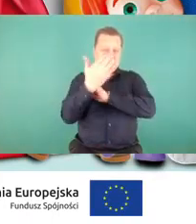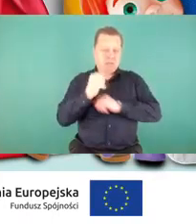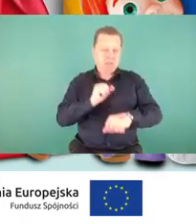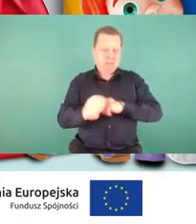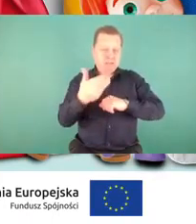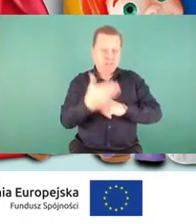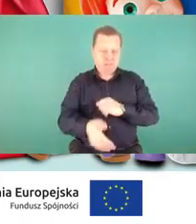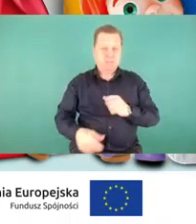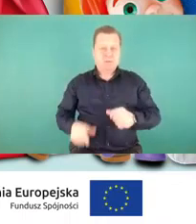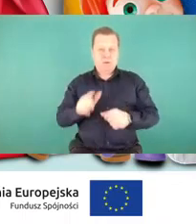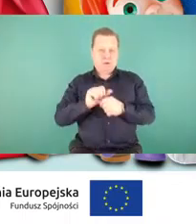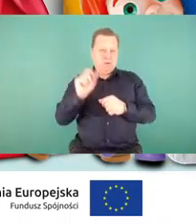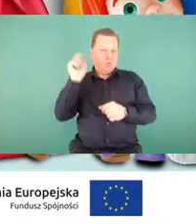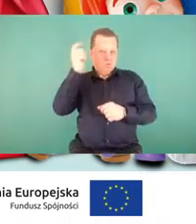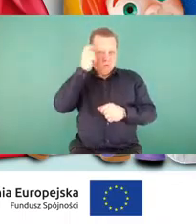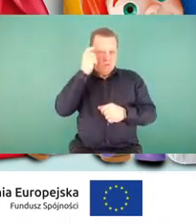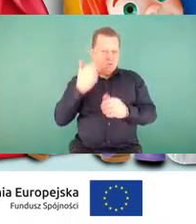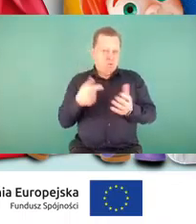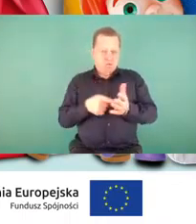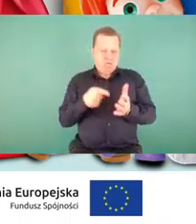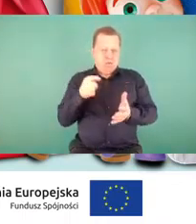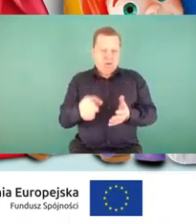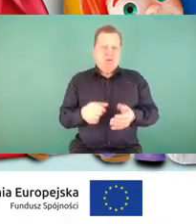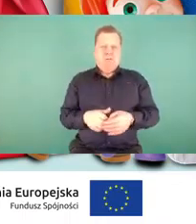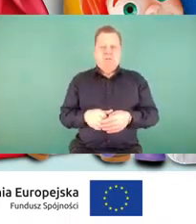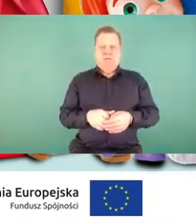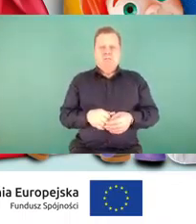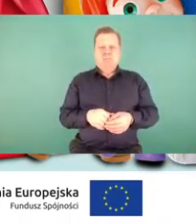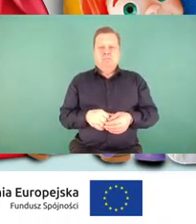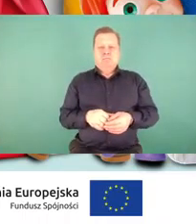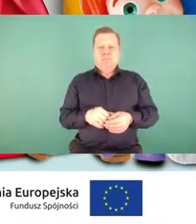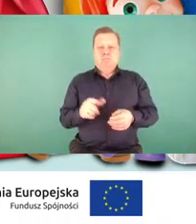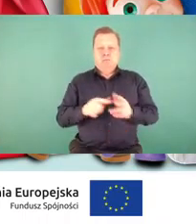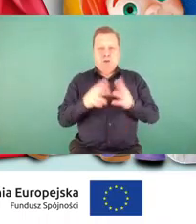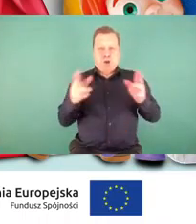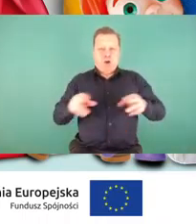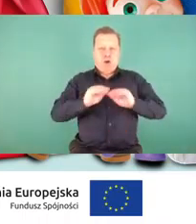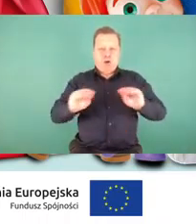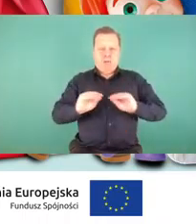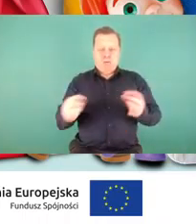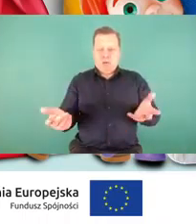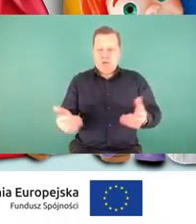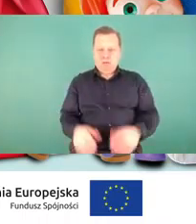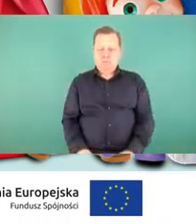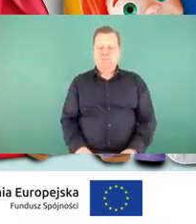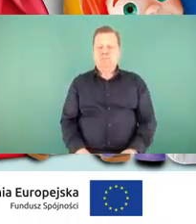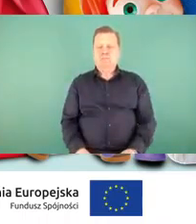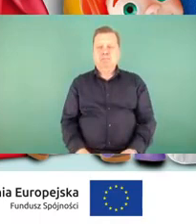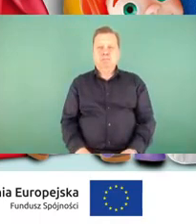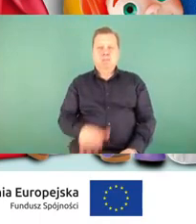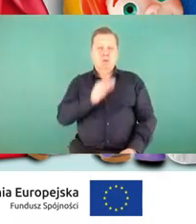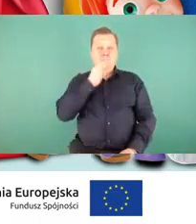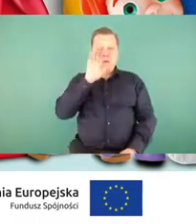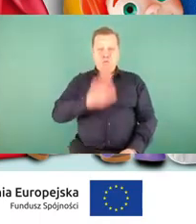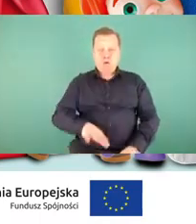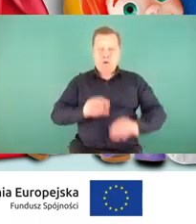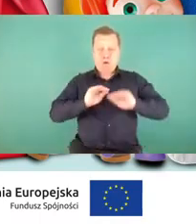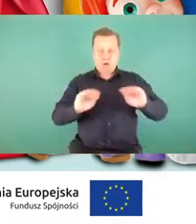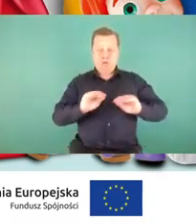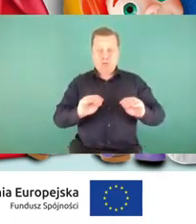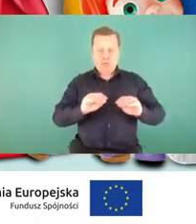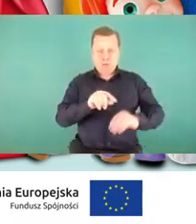ważnych filarów, które realizuje się właśnie w obszarze edukacji. Edukowanie najmłodszych to bardzo